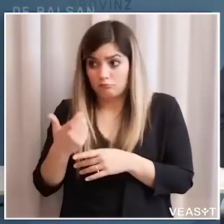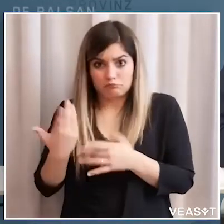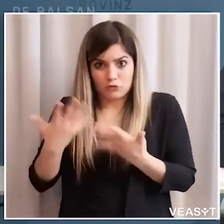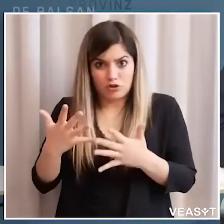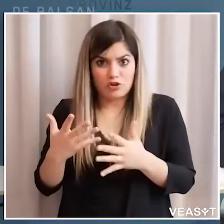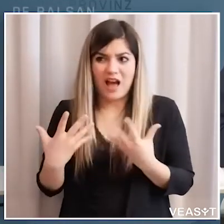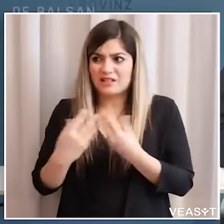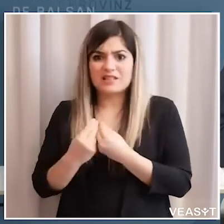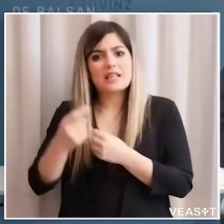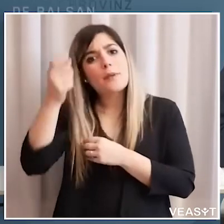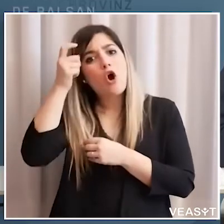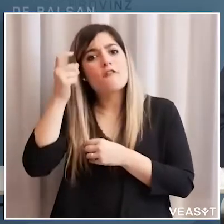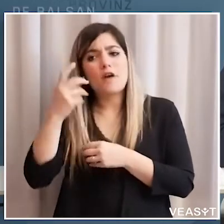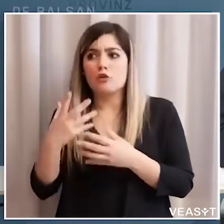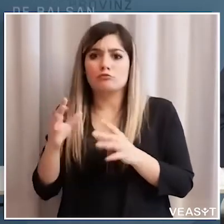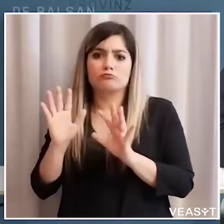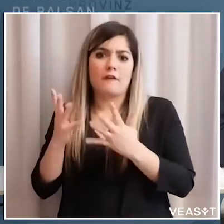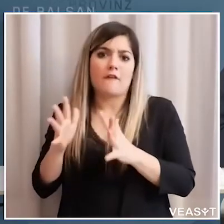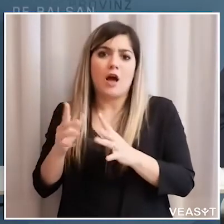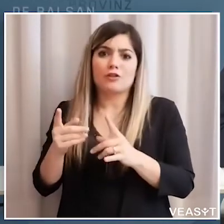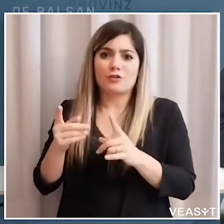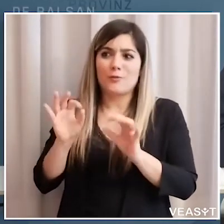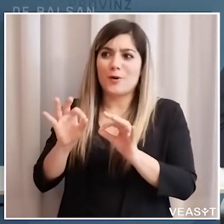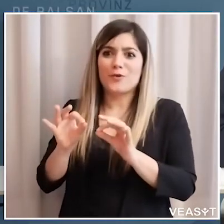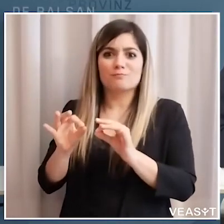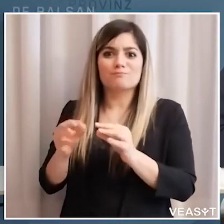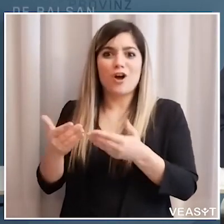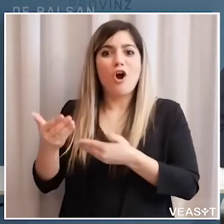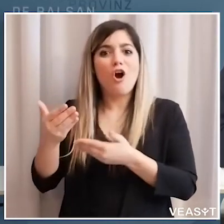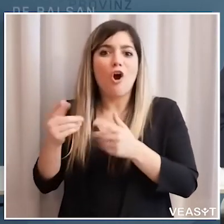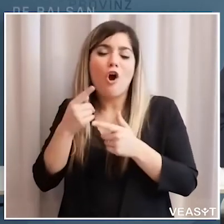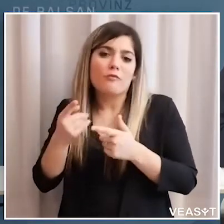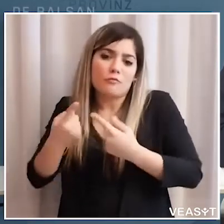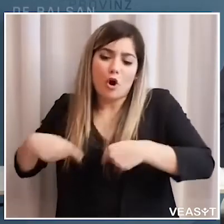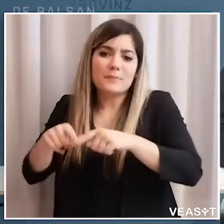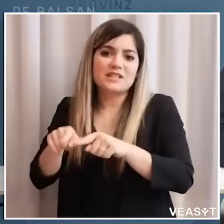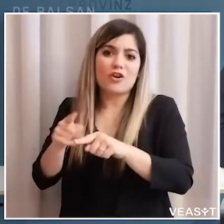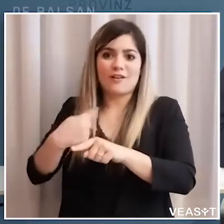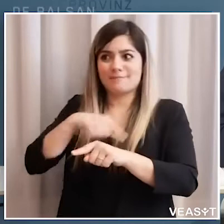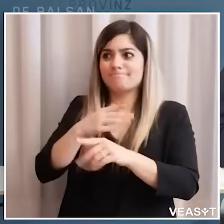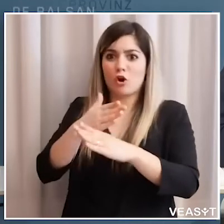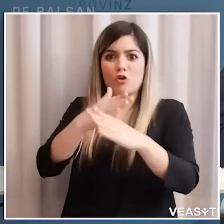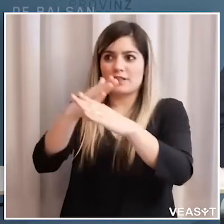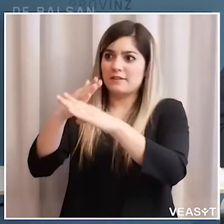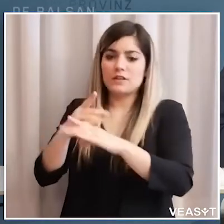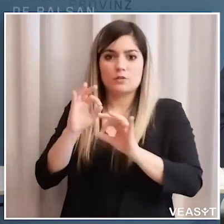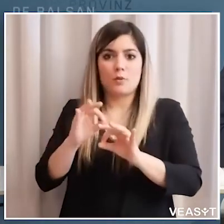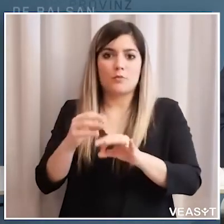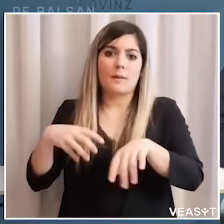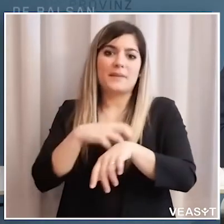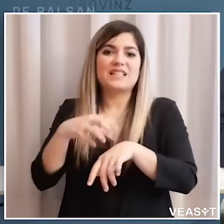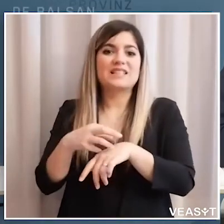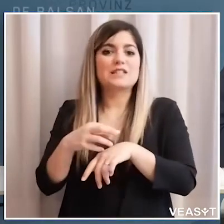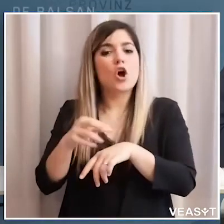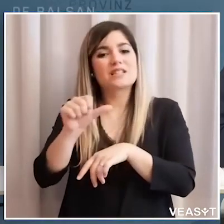già collaborato col governo nella individuazione di quella commissione perché è stata condivisa con il